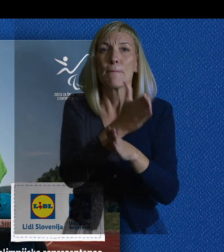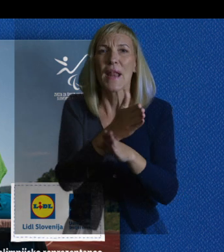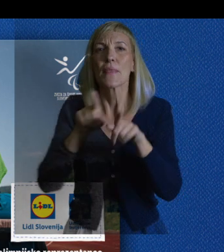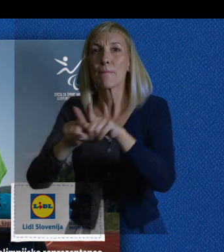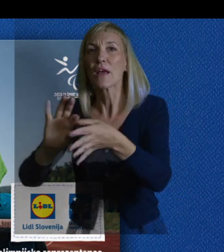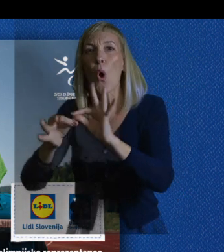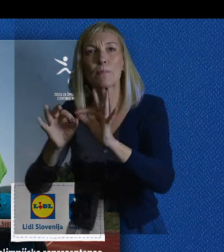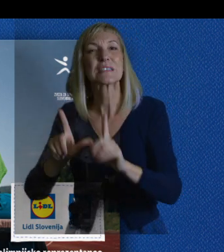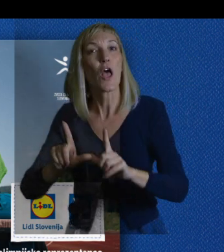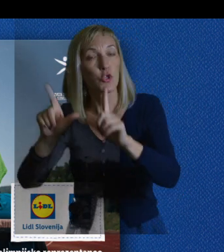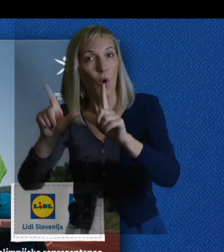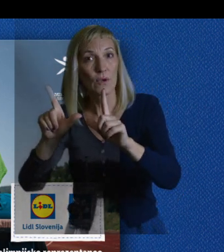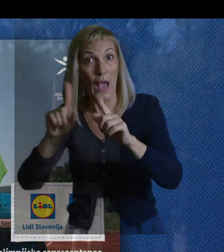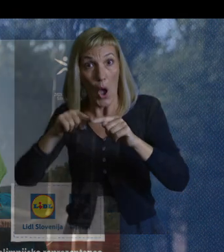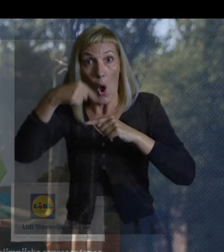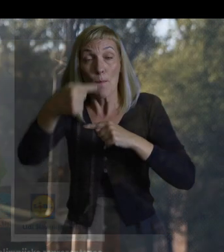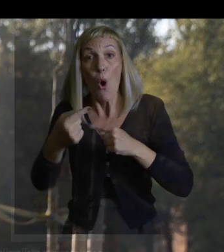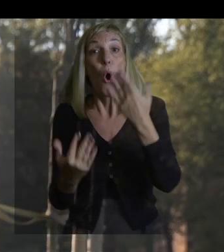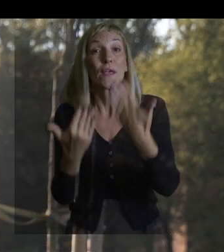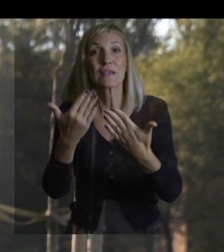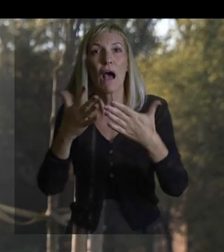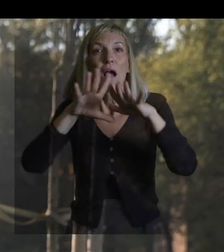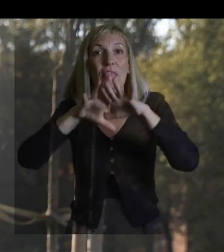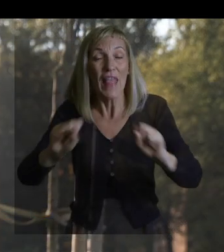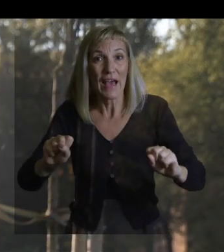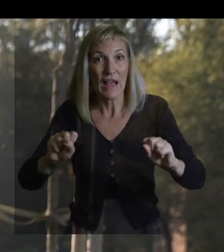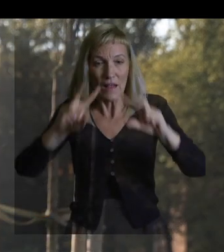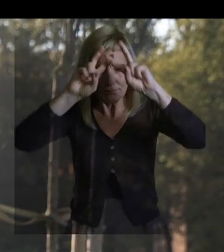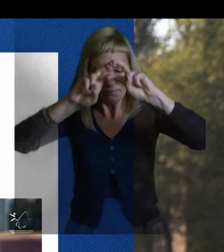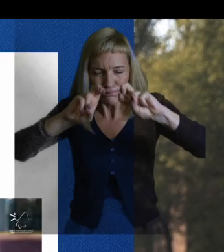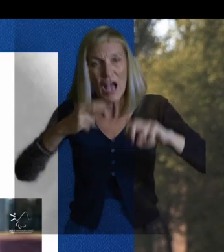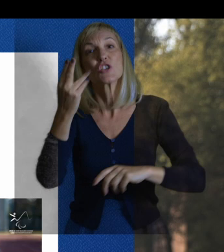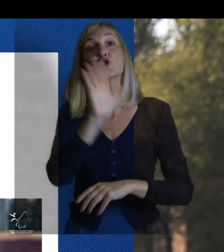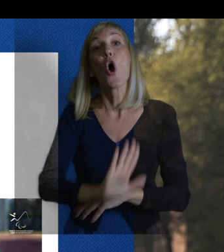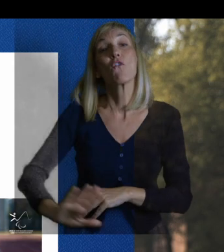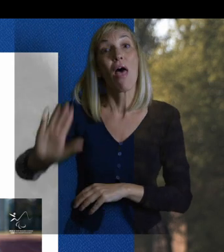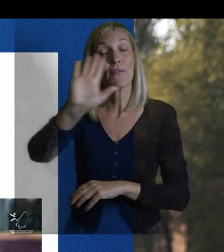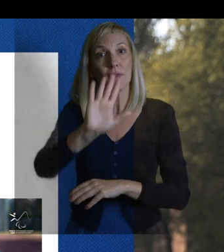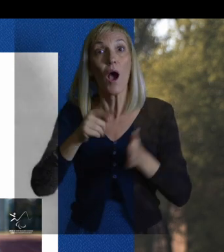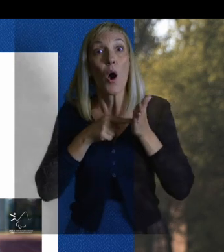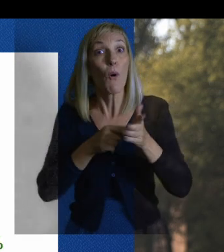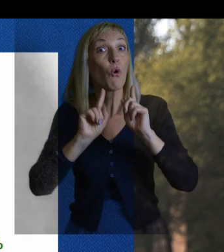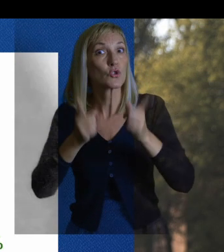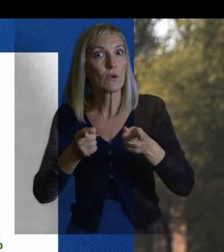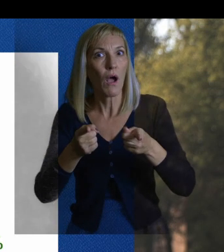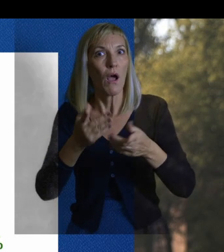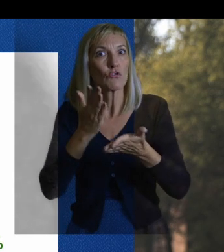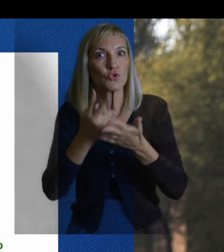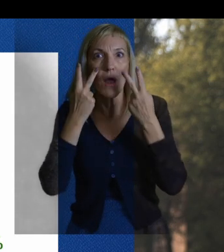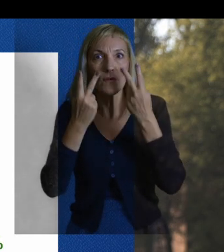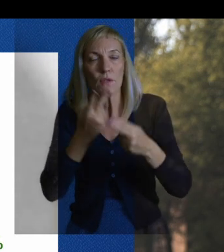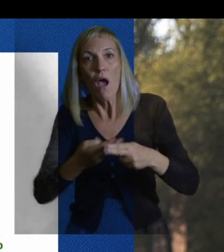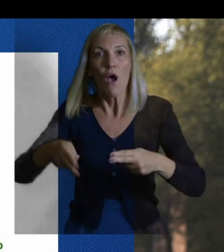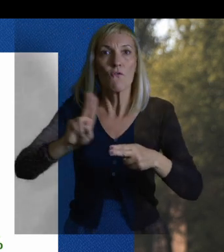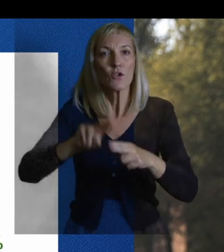kampanje, pred Paralimpijskimi igrami v Tokiju, smo po igrah narodili raziskavo na slovenskem trgu in se je